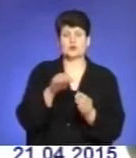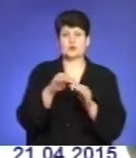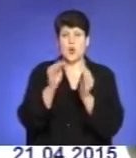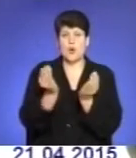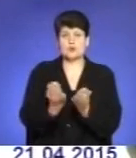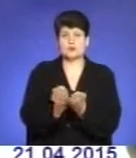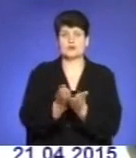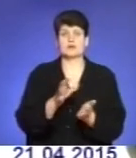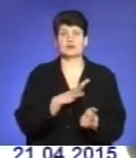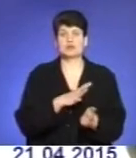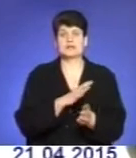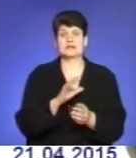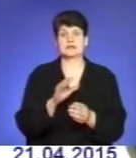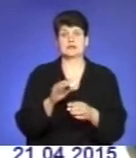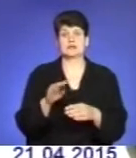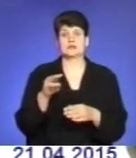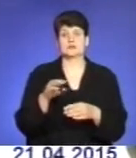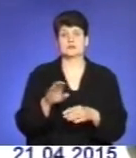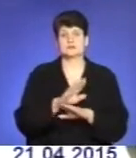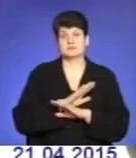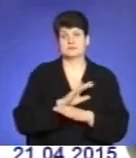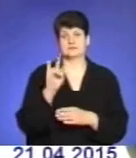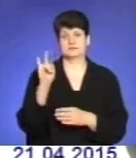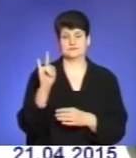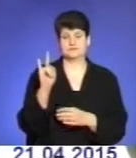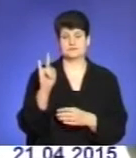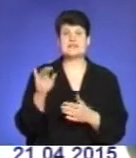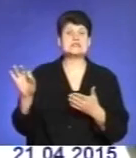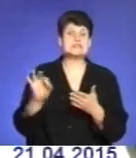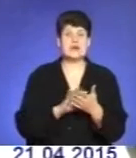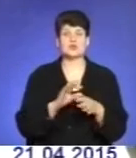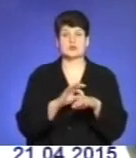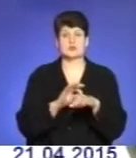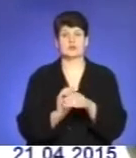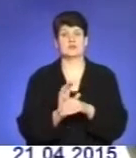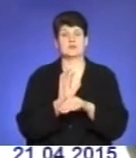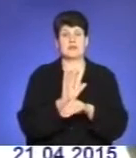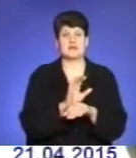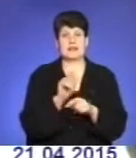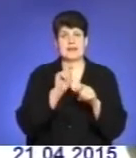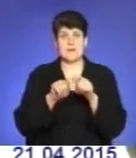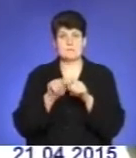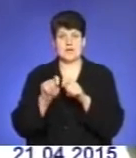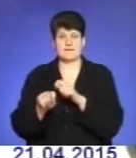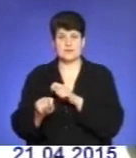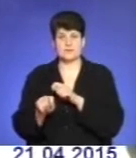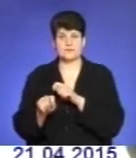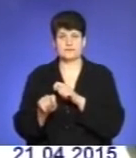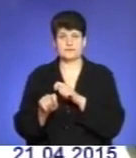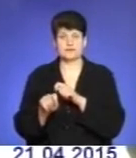якому знаходився труп новонародженої дитини. Зразу ж тіло було направлено до медичну експертизу і